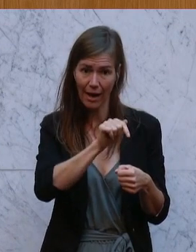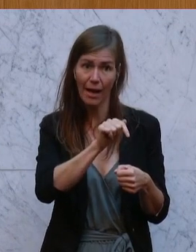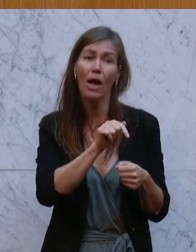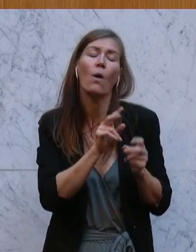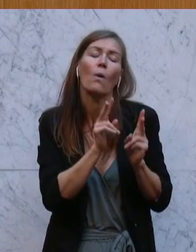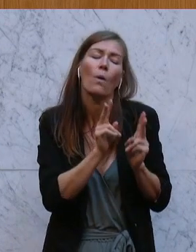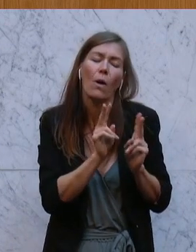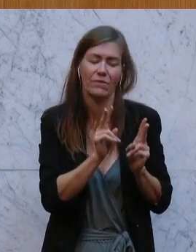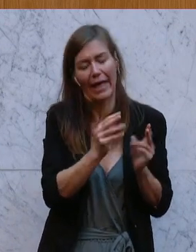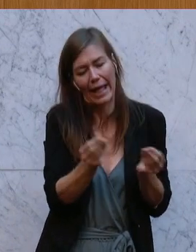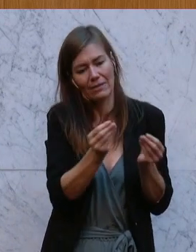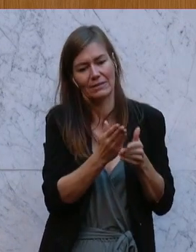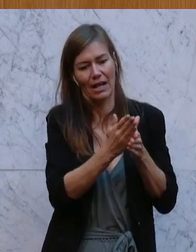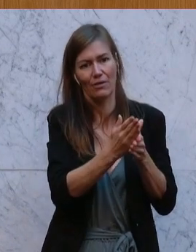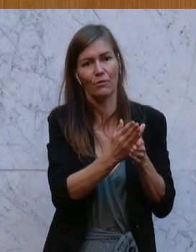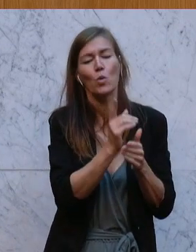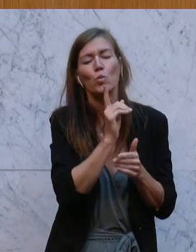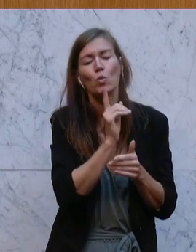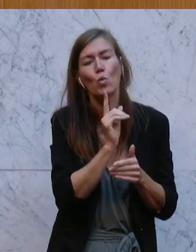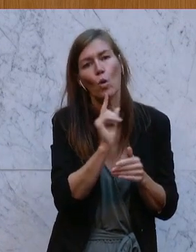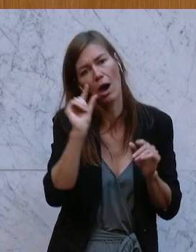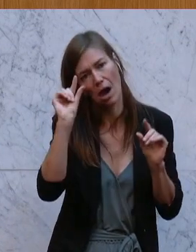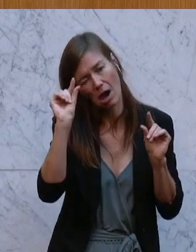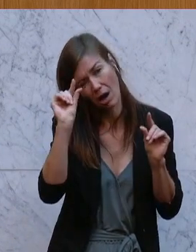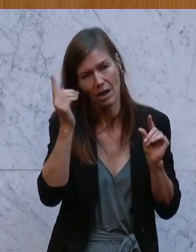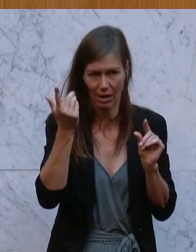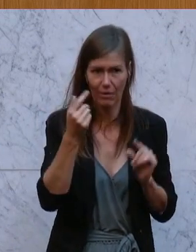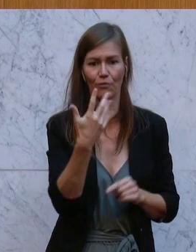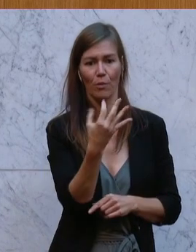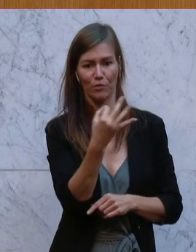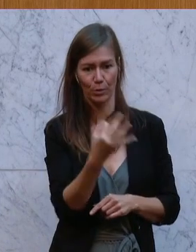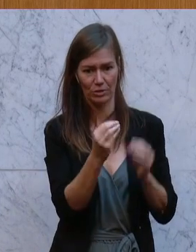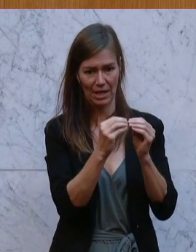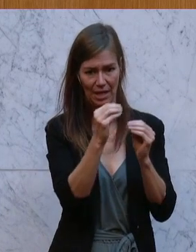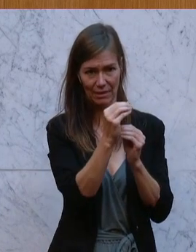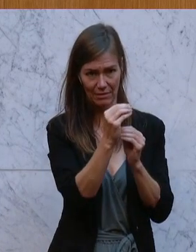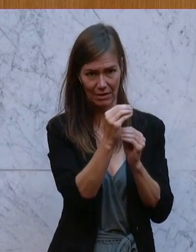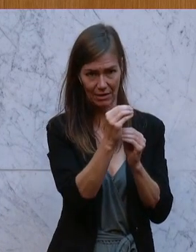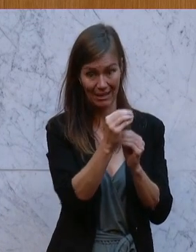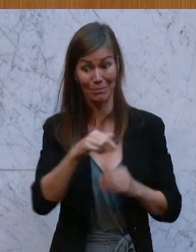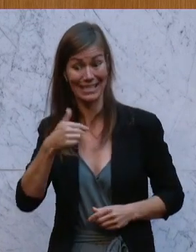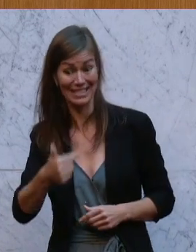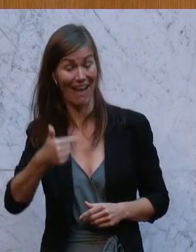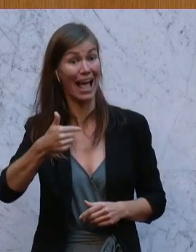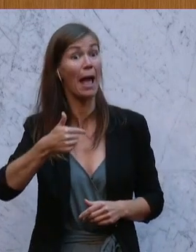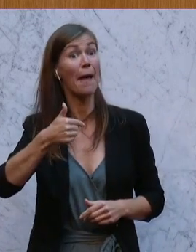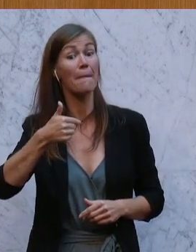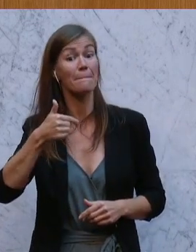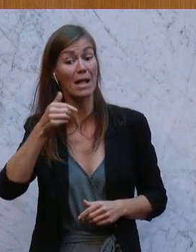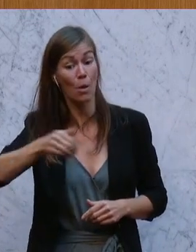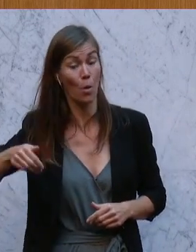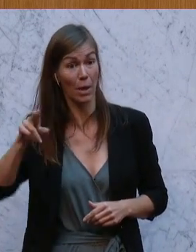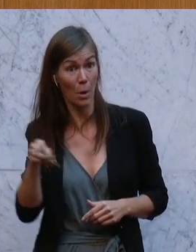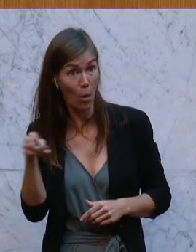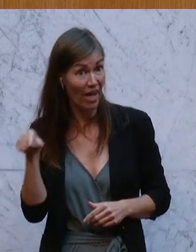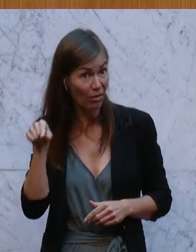-Erhöhung unter Anführungszeichen von 5 Prozent bedeuten, statt einer höheren. Und für die anderen 2 Millionen ist vollkommen unklar, ob dieser